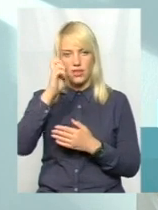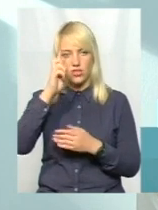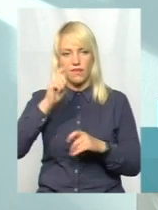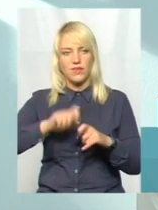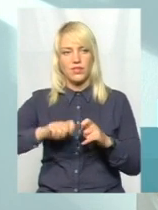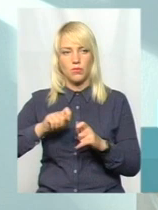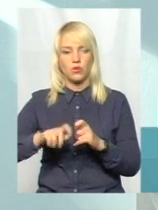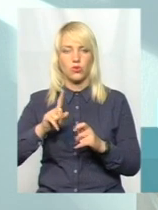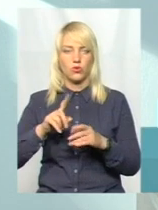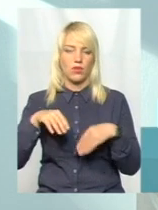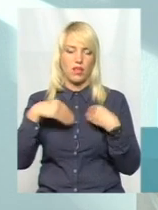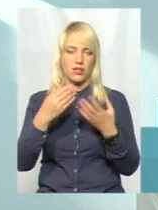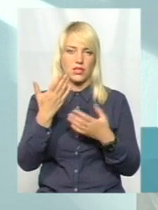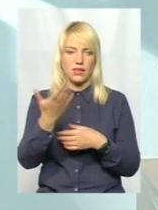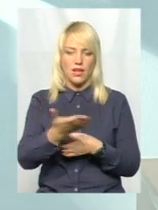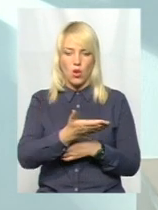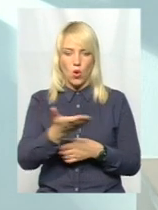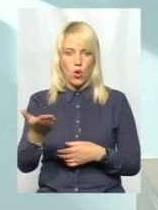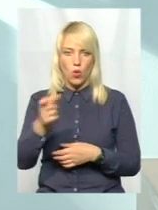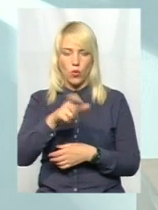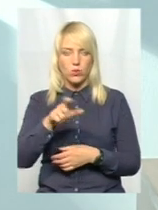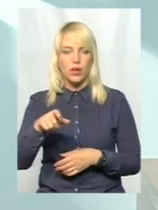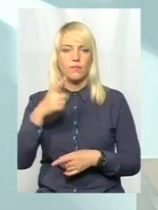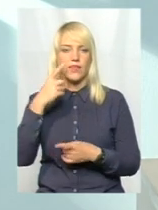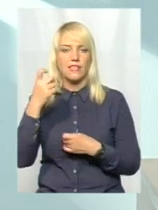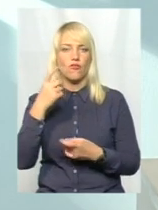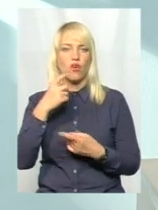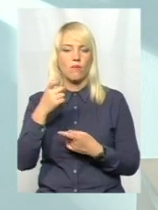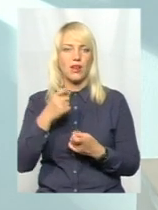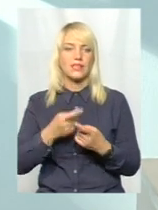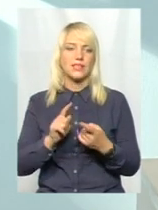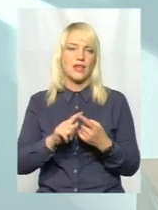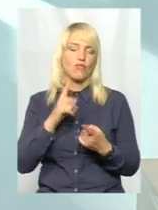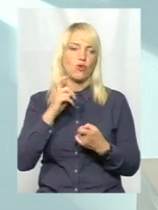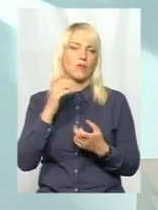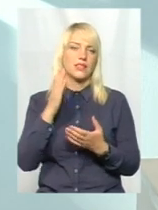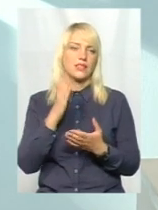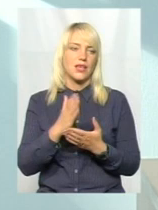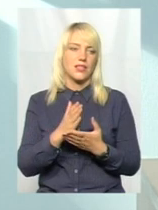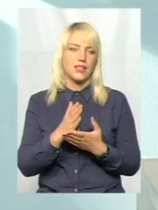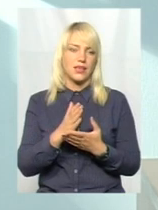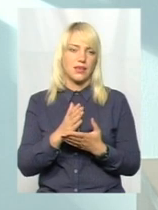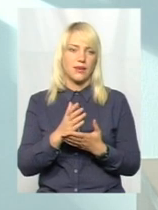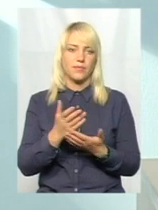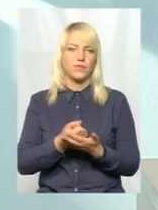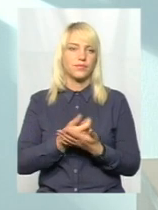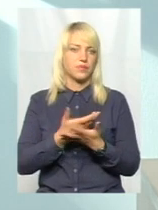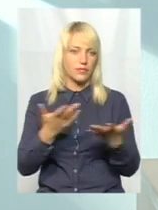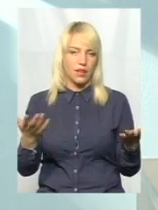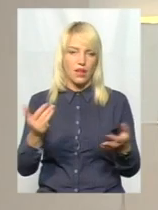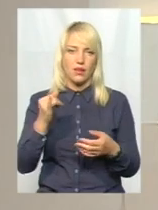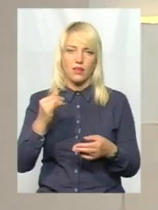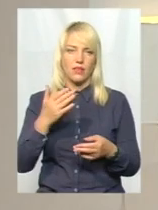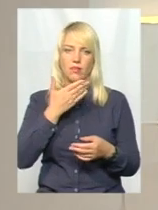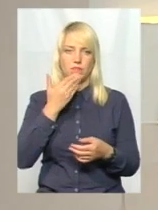вони люб'язно нададуть інформацію. Це є інформація, яка загально доступна для усіх споживачів, вона не є конфіденційною. От